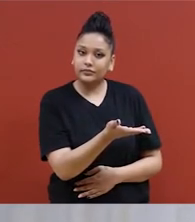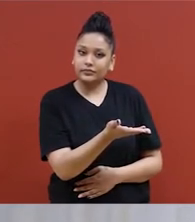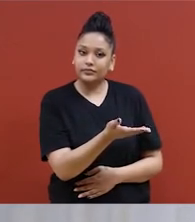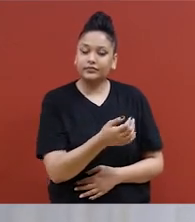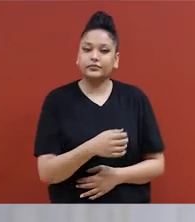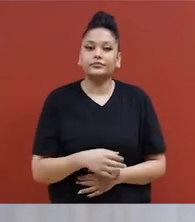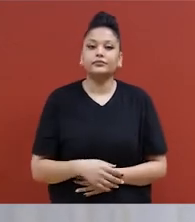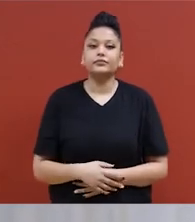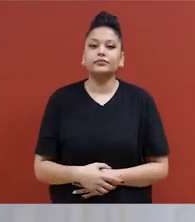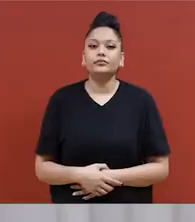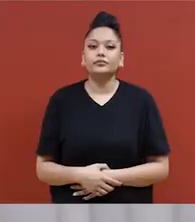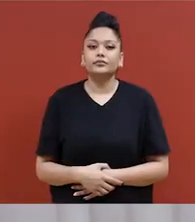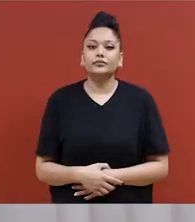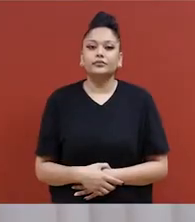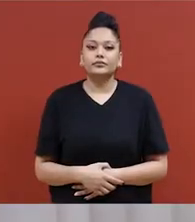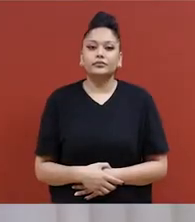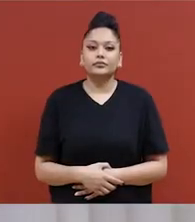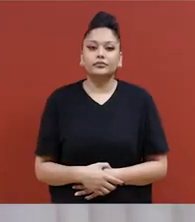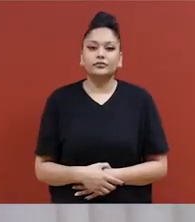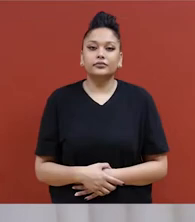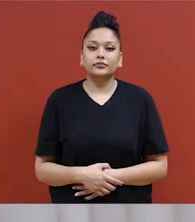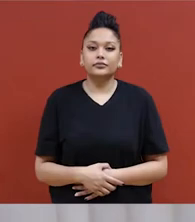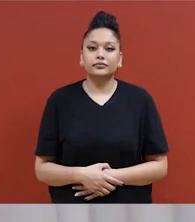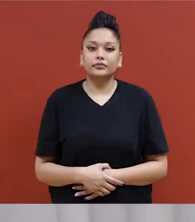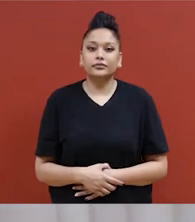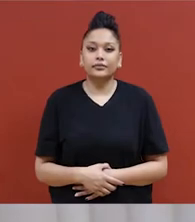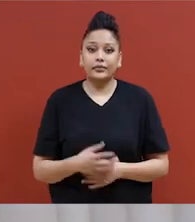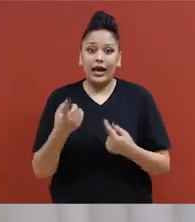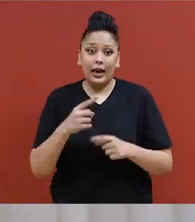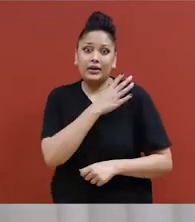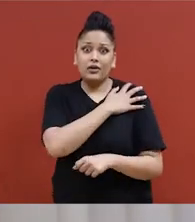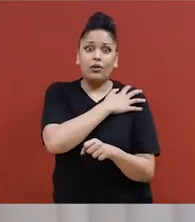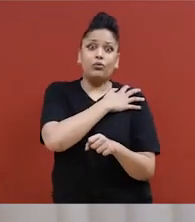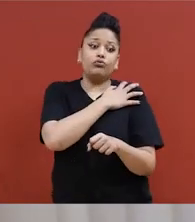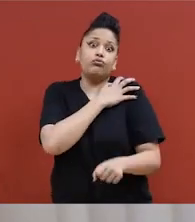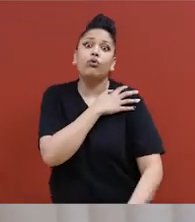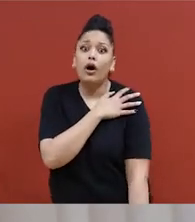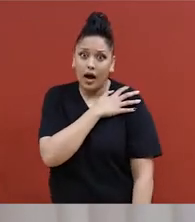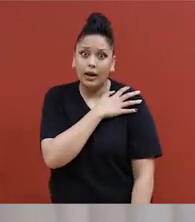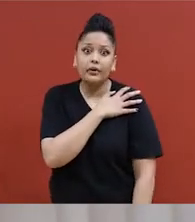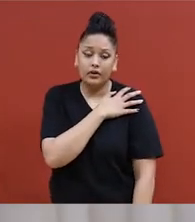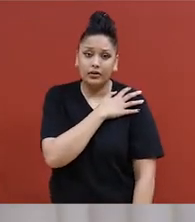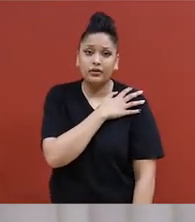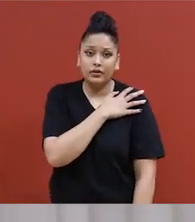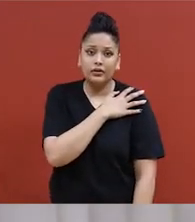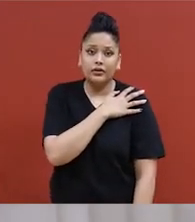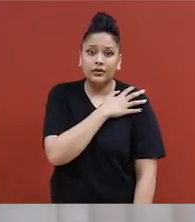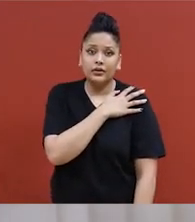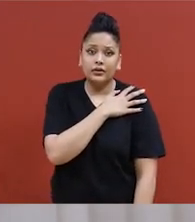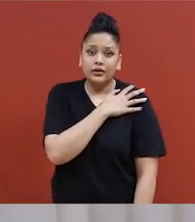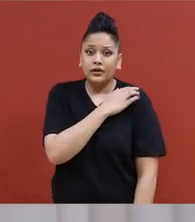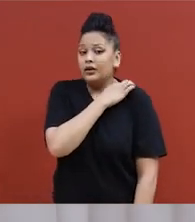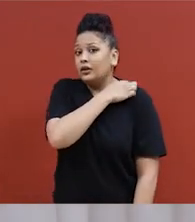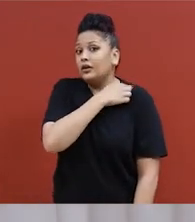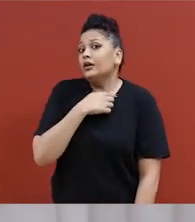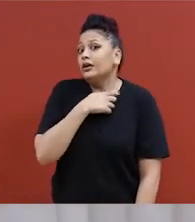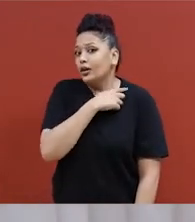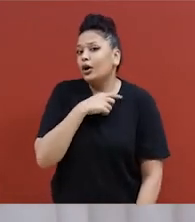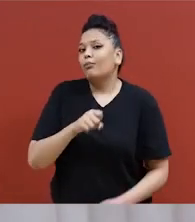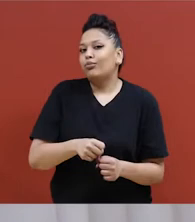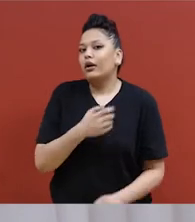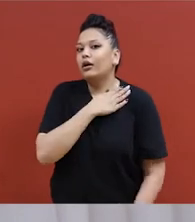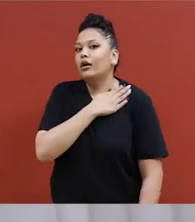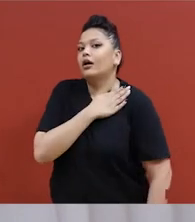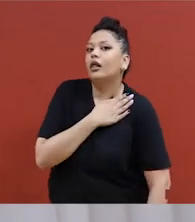frapper directement sous l'oreille de l'attaquant, ce qui cause une défaillance mécanique. Lorsque la clavicule casse, le bras